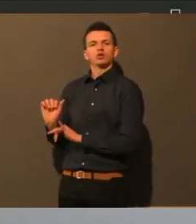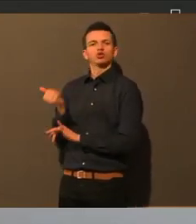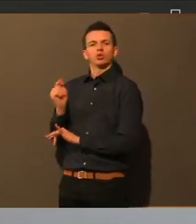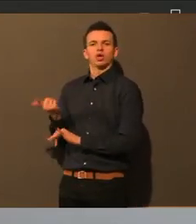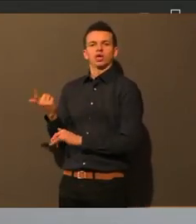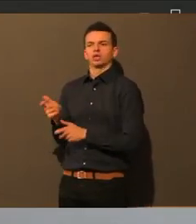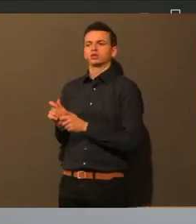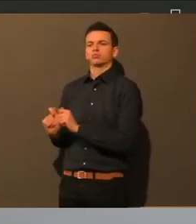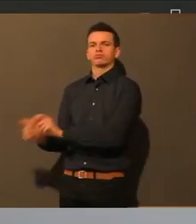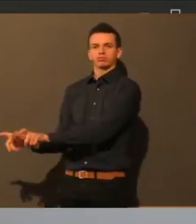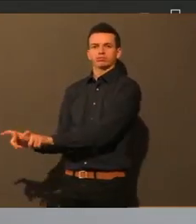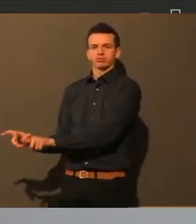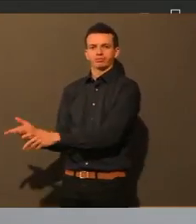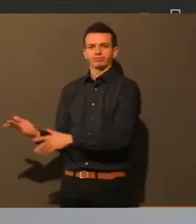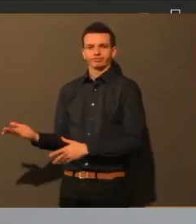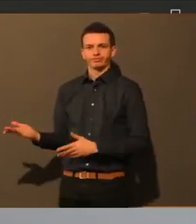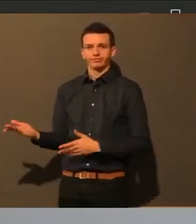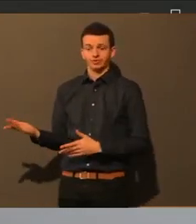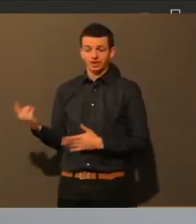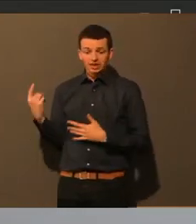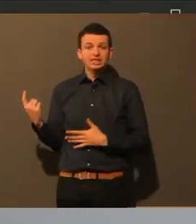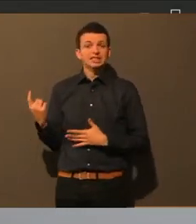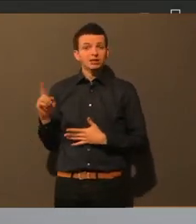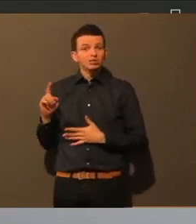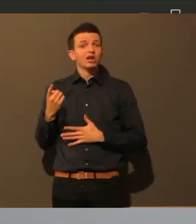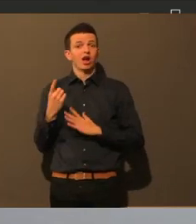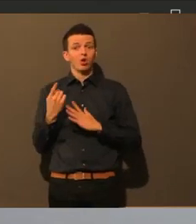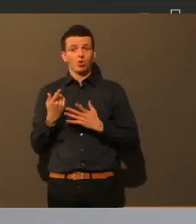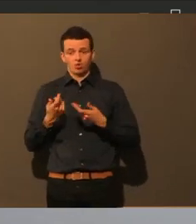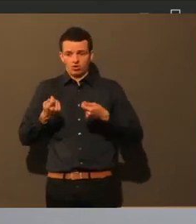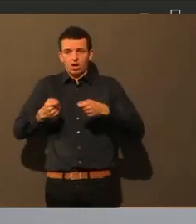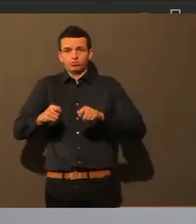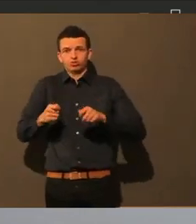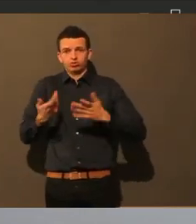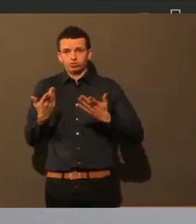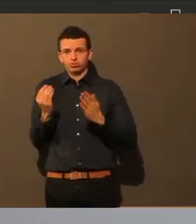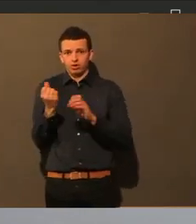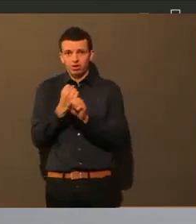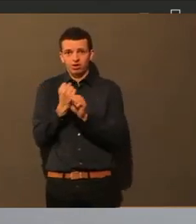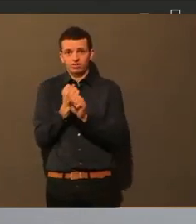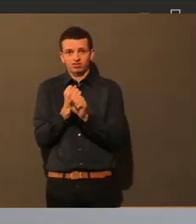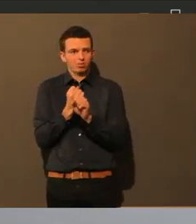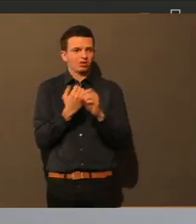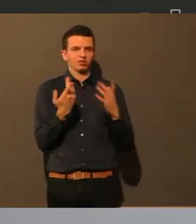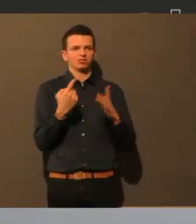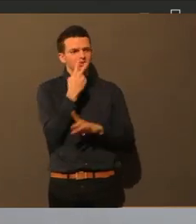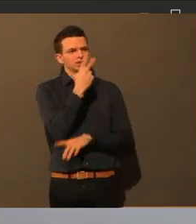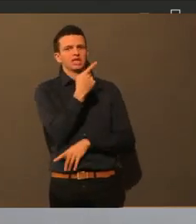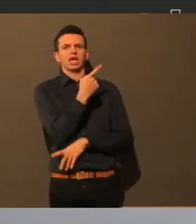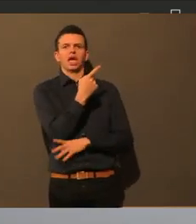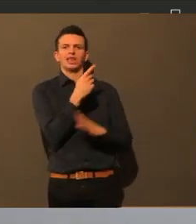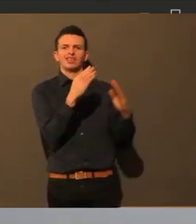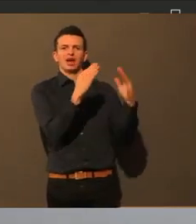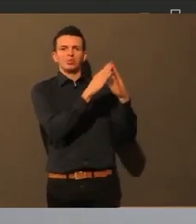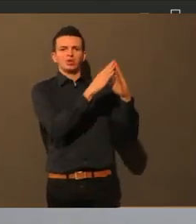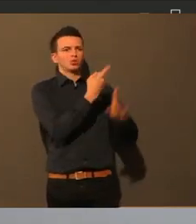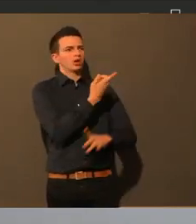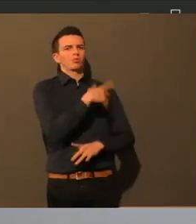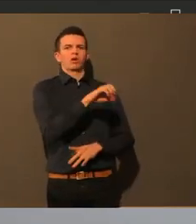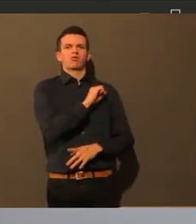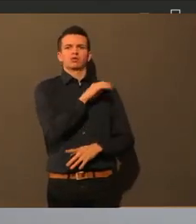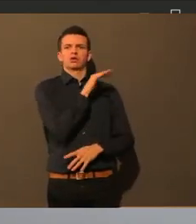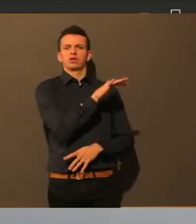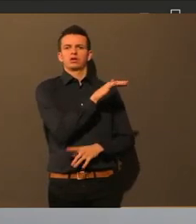ich meine, die macht auch ihren Abschluss und möchte natürlich auch möglichst gut machen. Und auch für die wäre das, wie der Herr Wiedemann schon